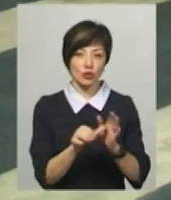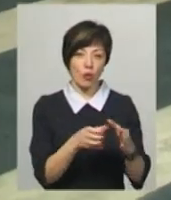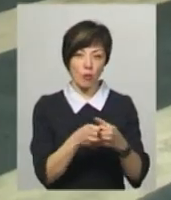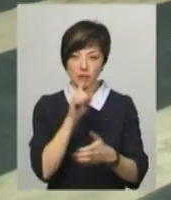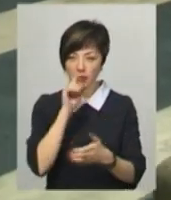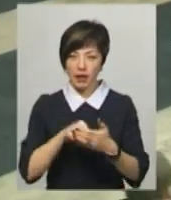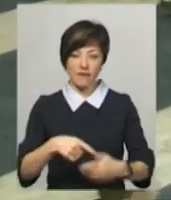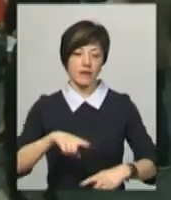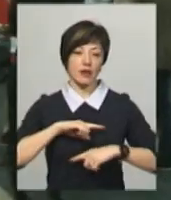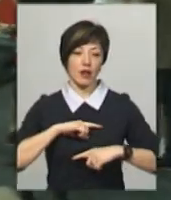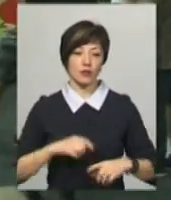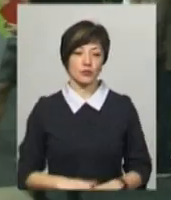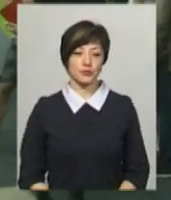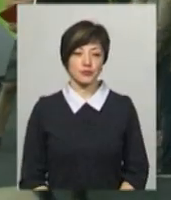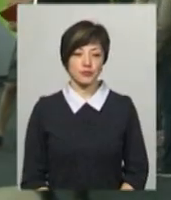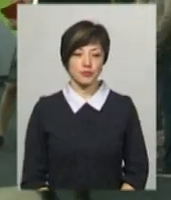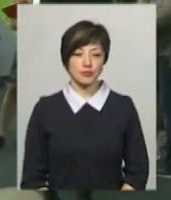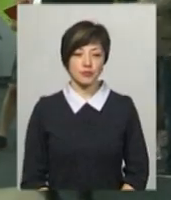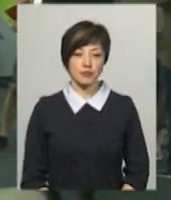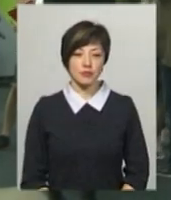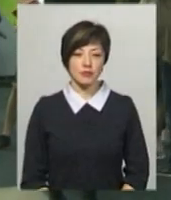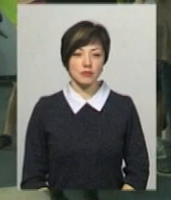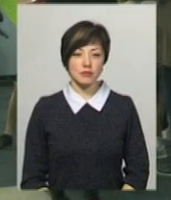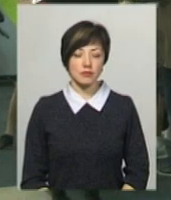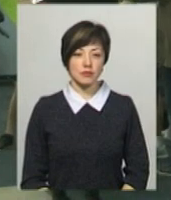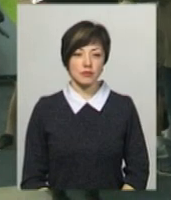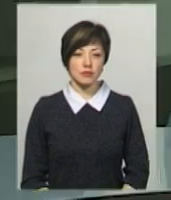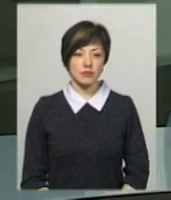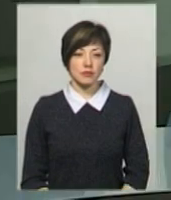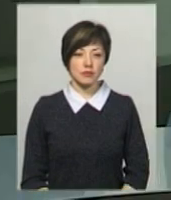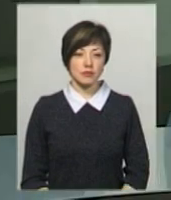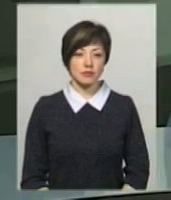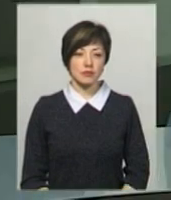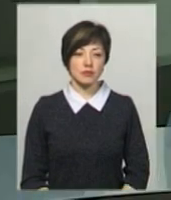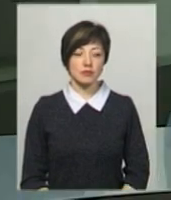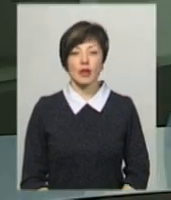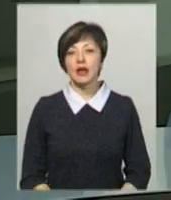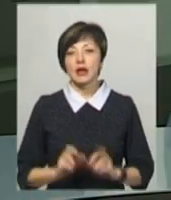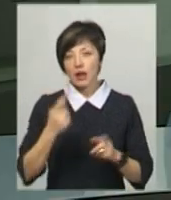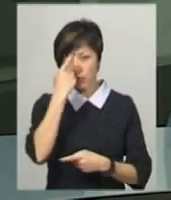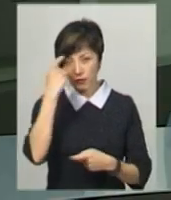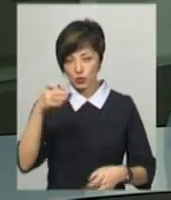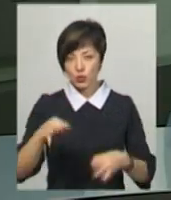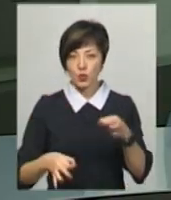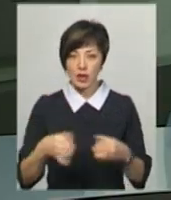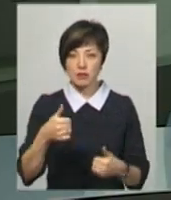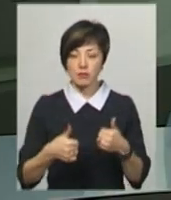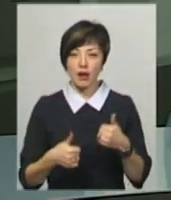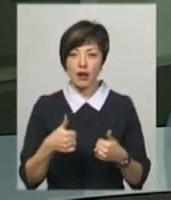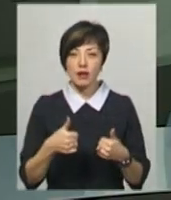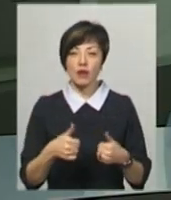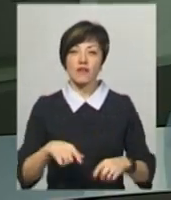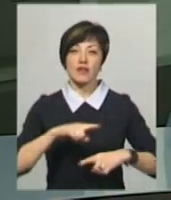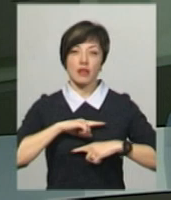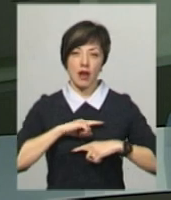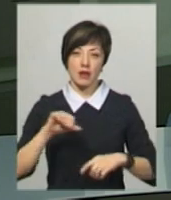фіналу. Леся Боровець, Віктор Кривий. Новини Поділя. Центр. Як повідомив суддя змагань Валерій Михайловський,